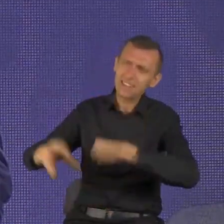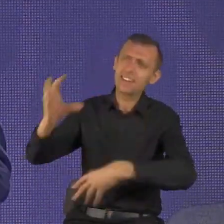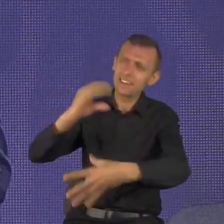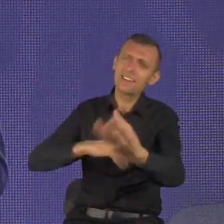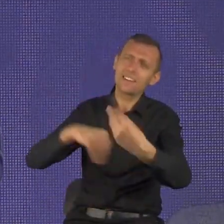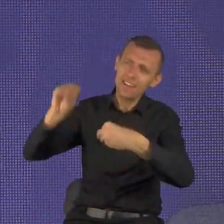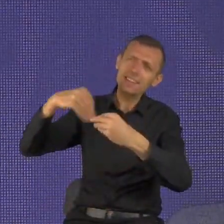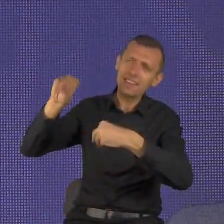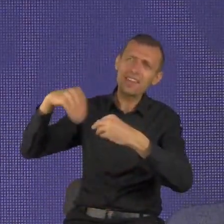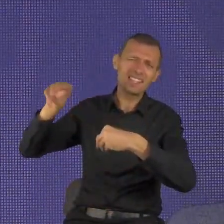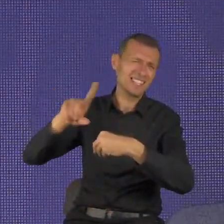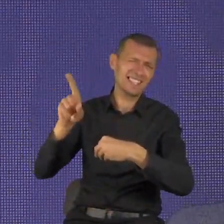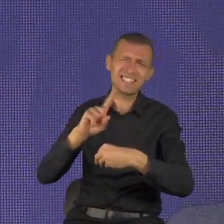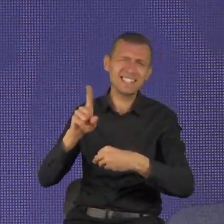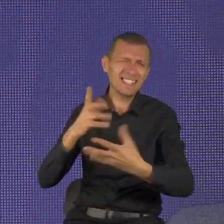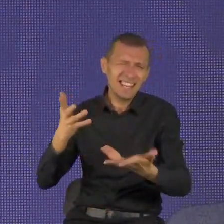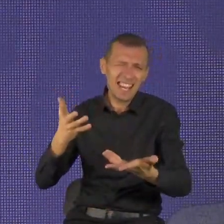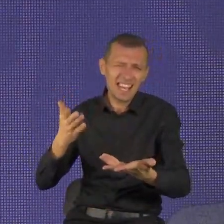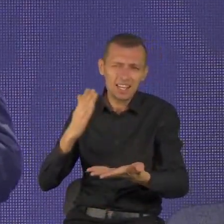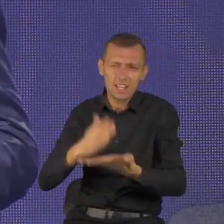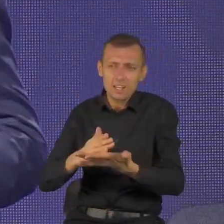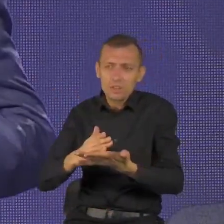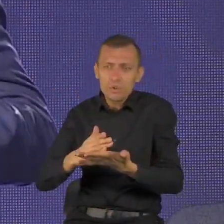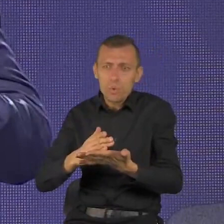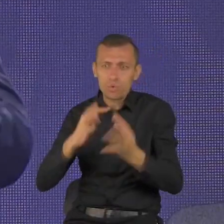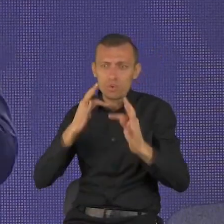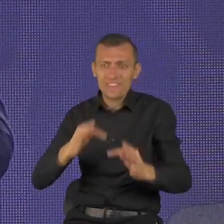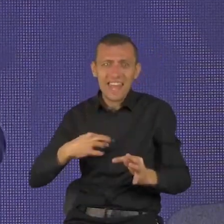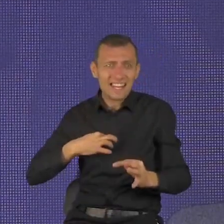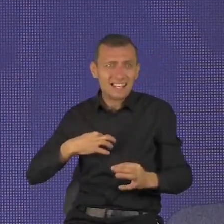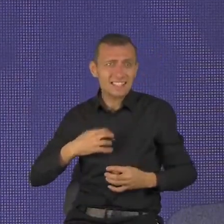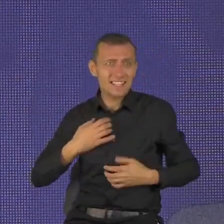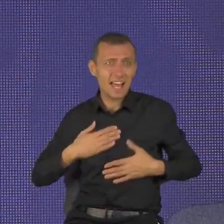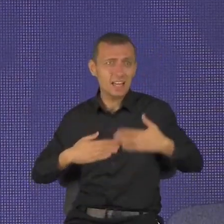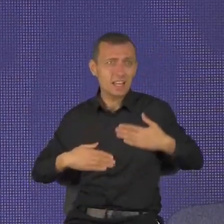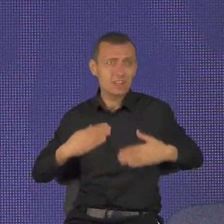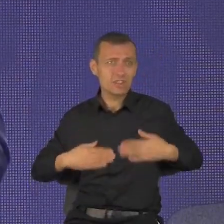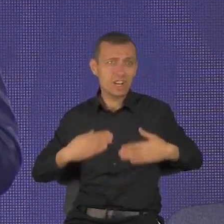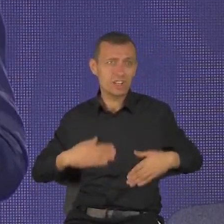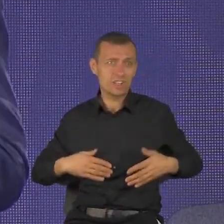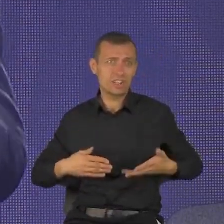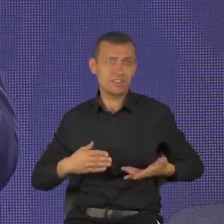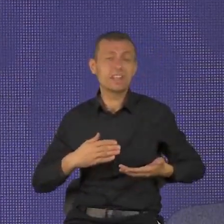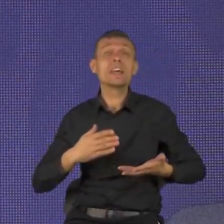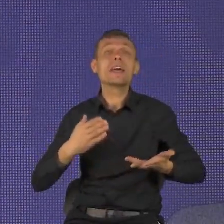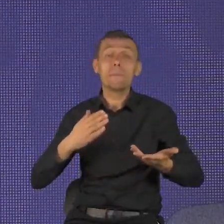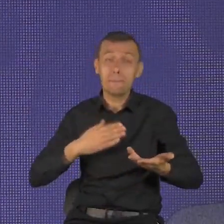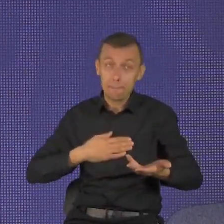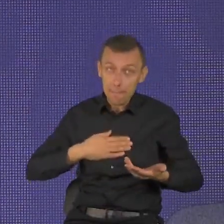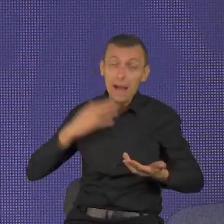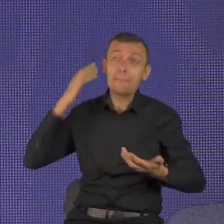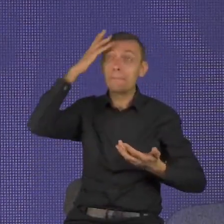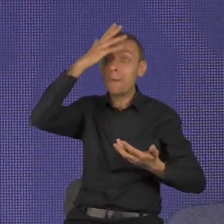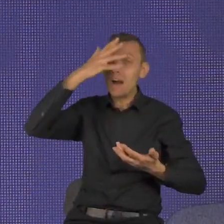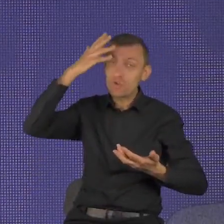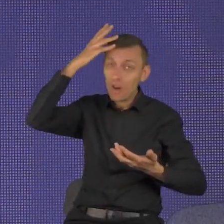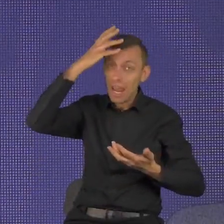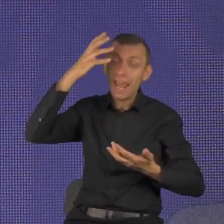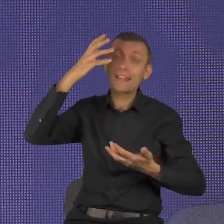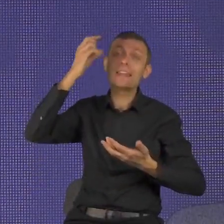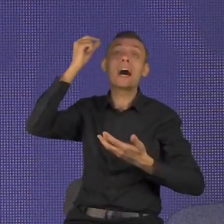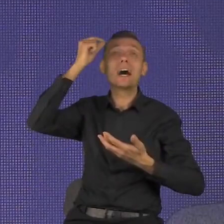Mam marzenia, mam cele, mam pragnienia, ale nie potrzebuję więcej, by być szczęśliwym. To jest zadowolenie.